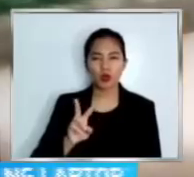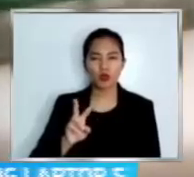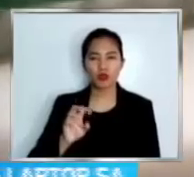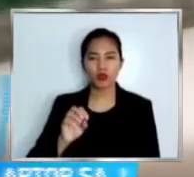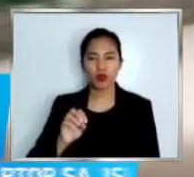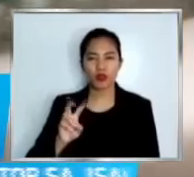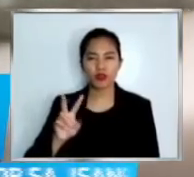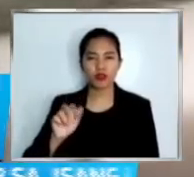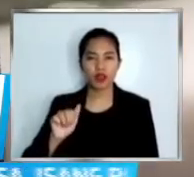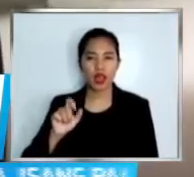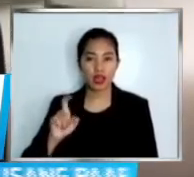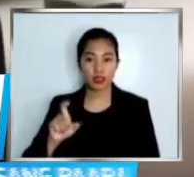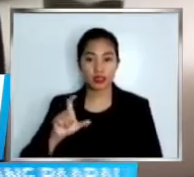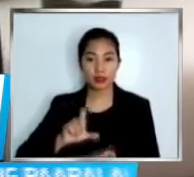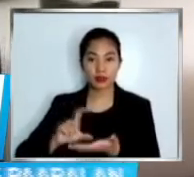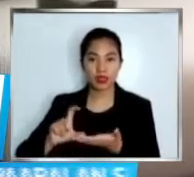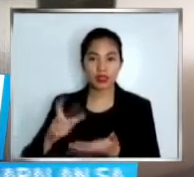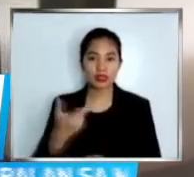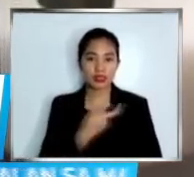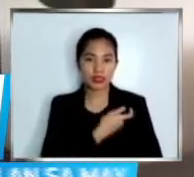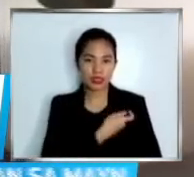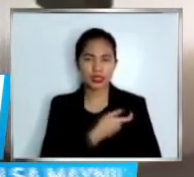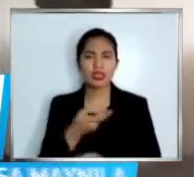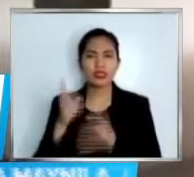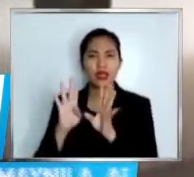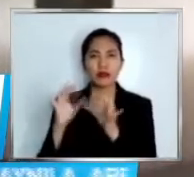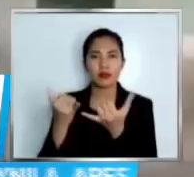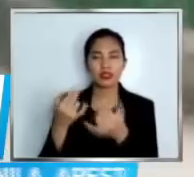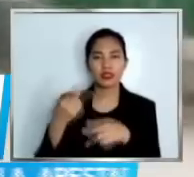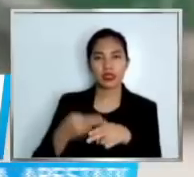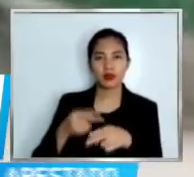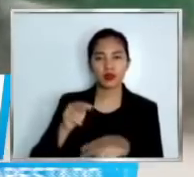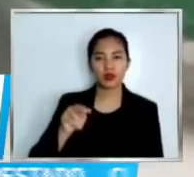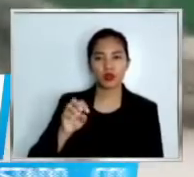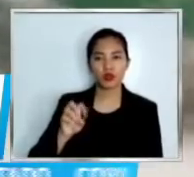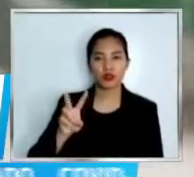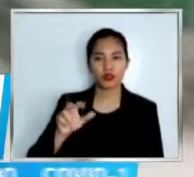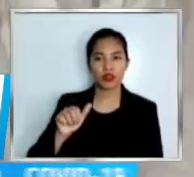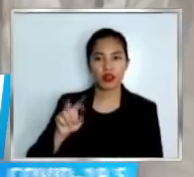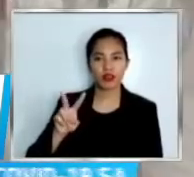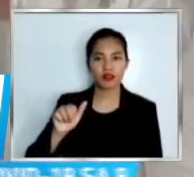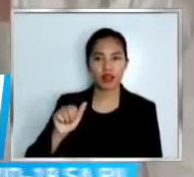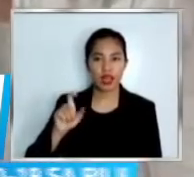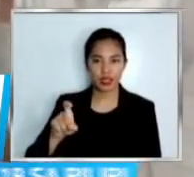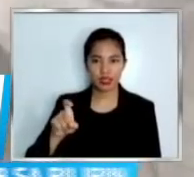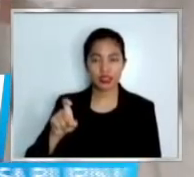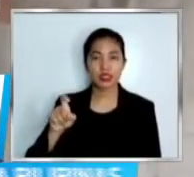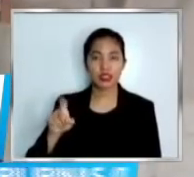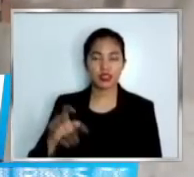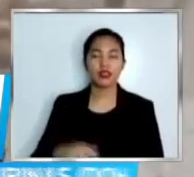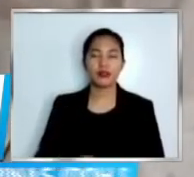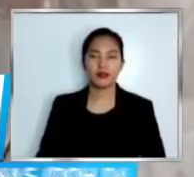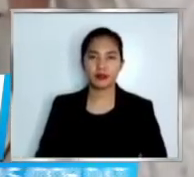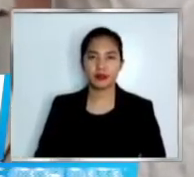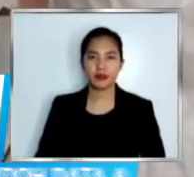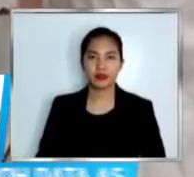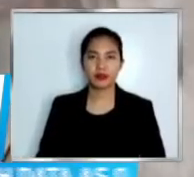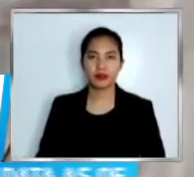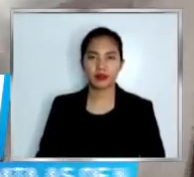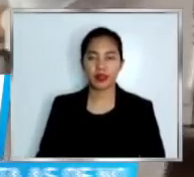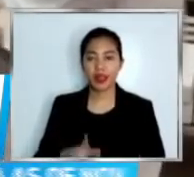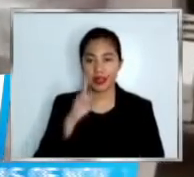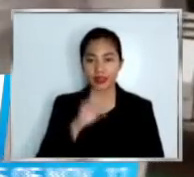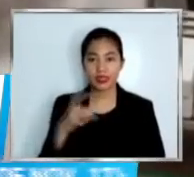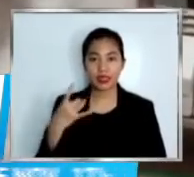-develop po yan ang kumpanyang Novavax sa Amerika at ang Serum Institute sa India naman ang manufacturer. Edad 18 pataas po